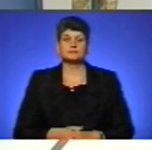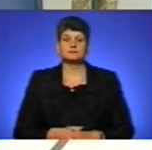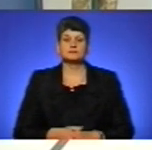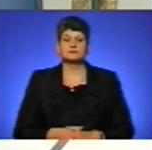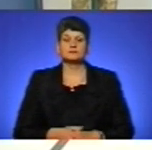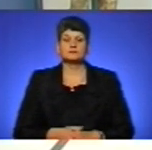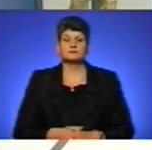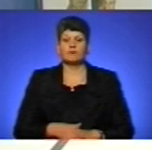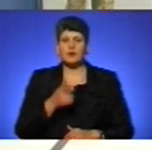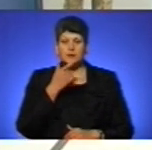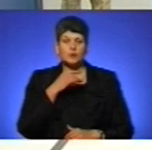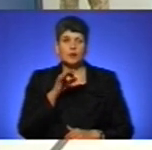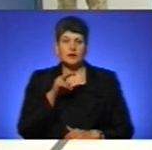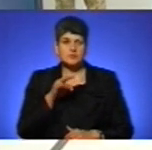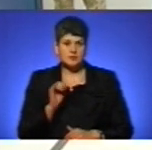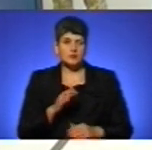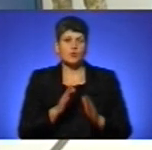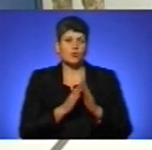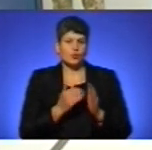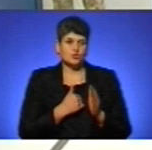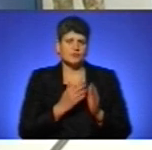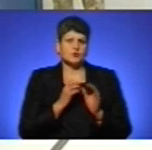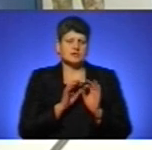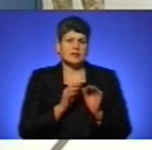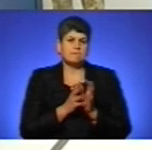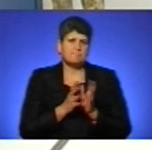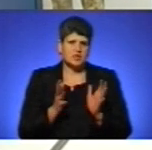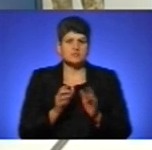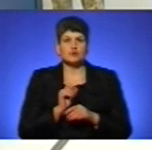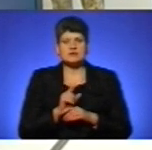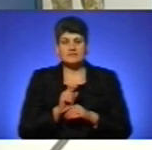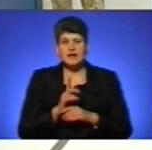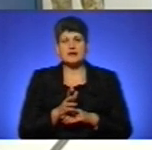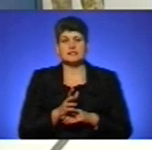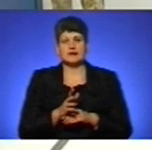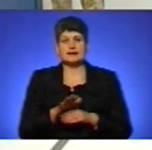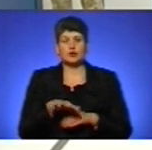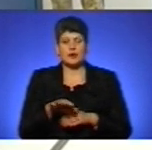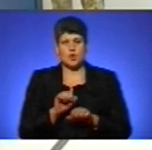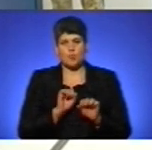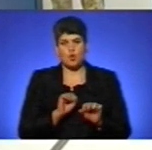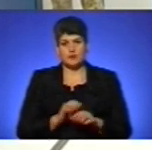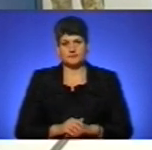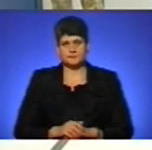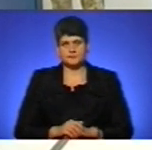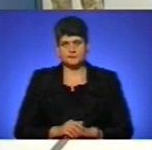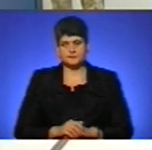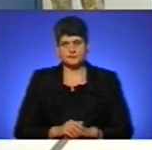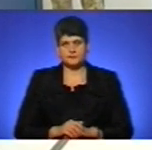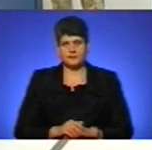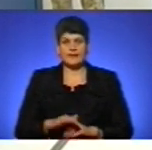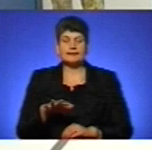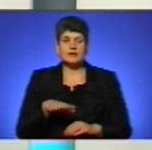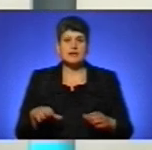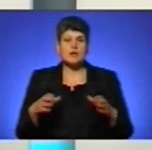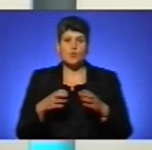Пане Олександре, наразі хоче, щоб ви розказали більше про завдання безпосереднього бригади територіальної оборони. Територіальна